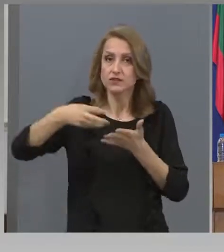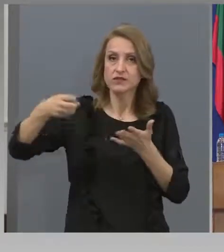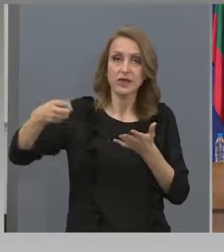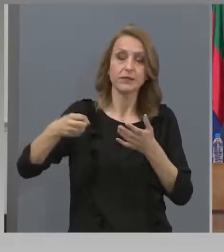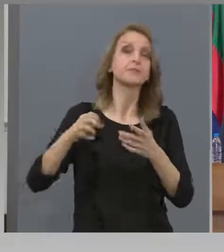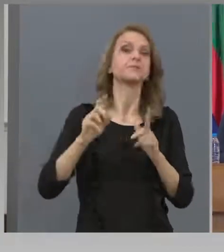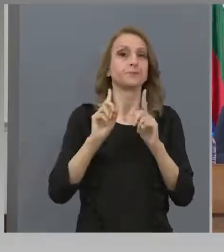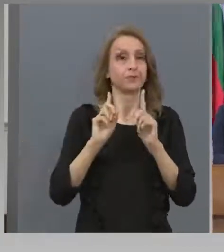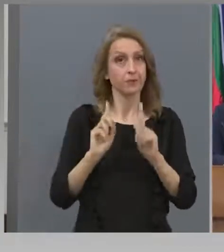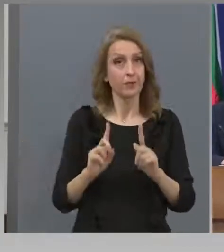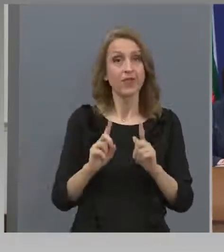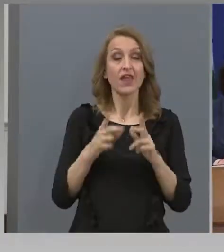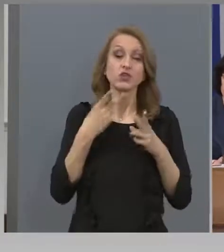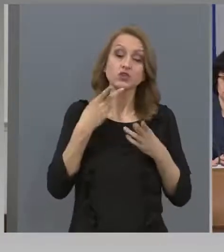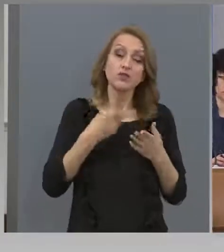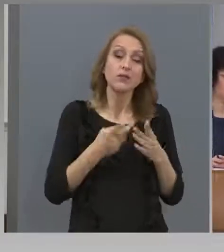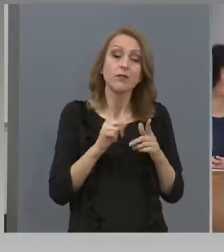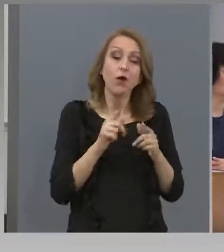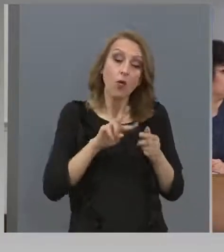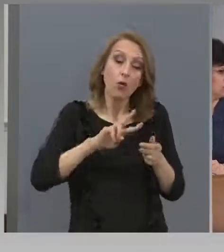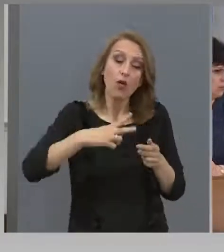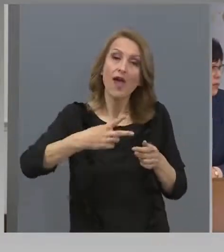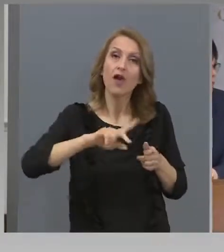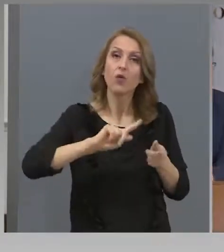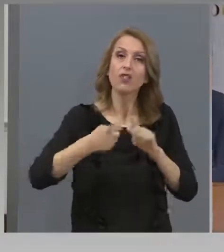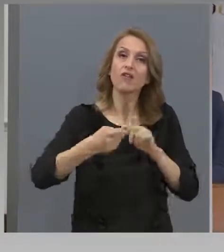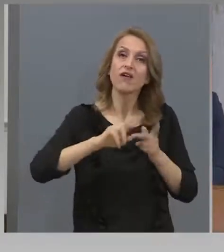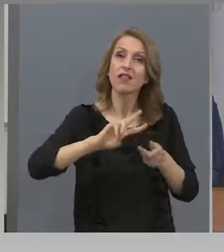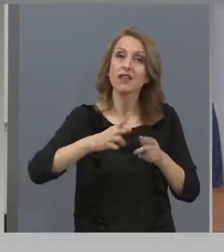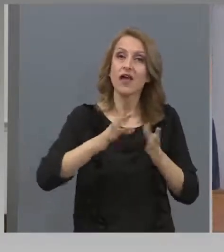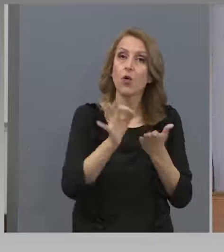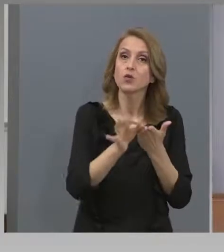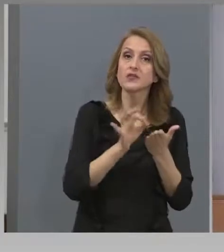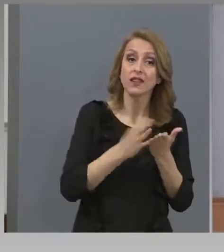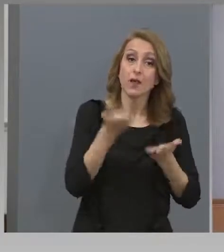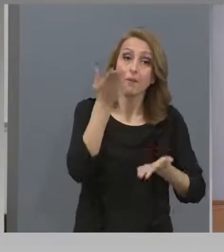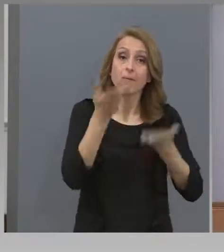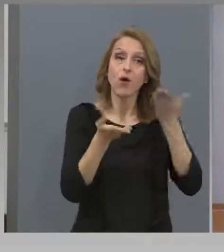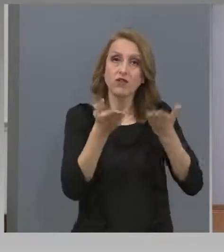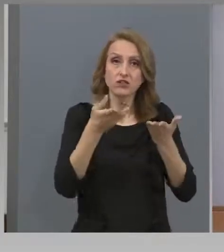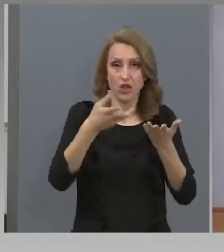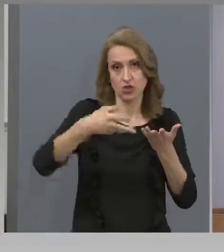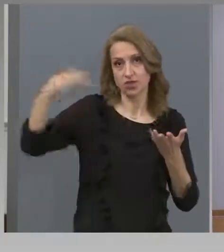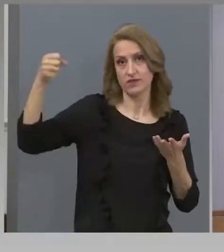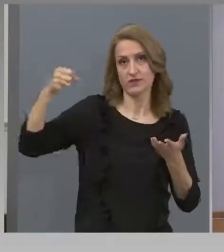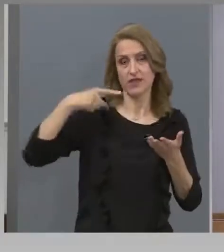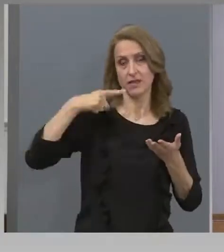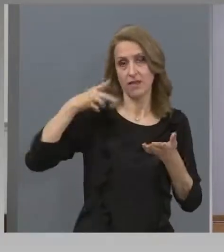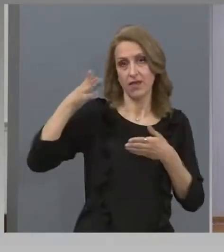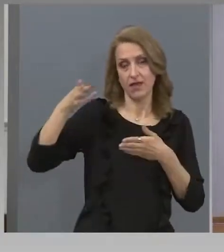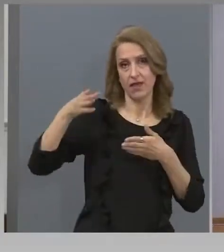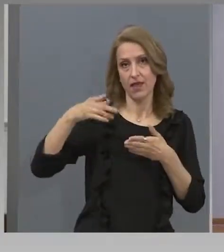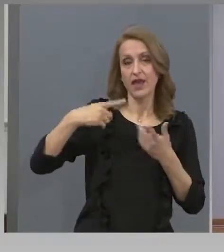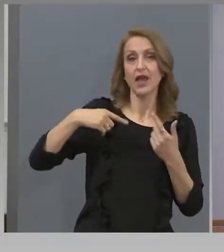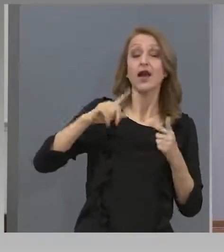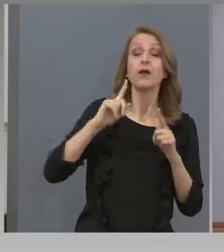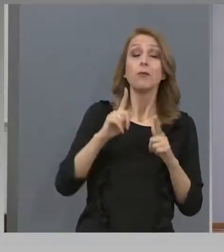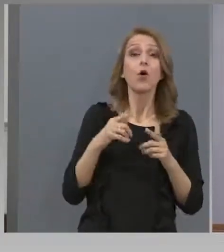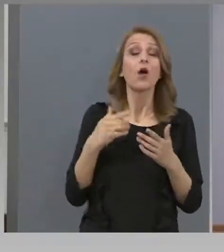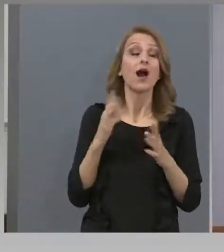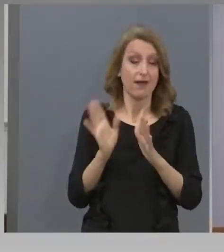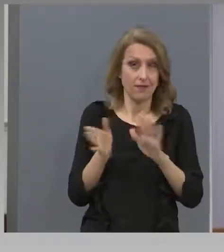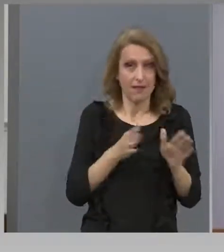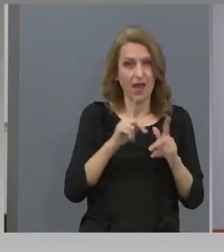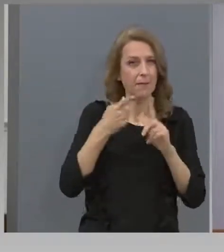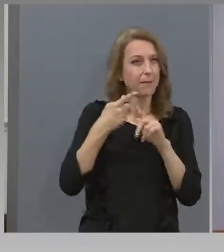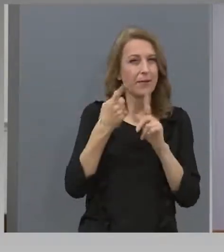По-високата от двете оценки от областен кръг и национален кръг, който ще се проведе. По отношение на квестурите,